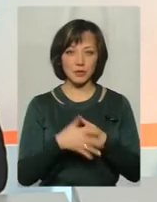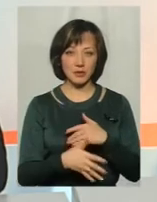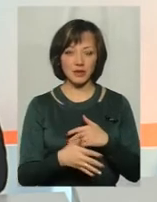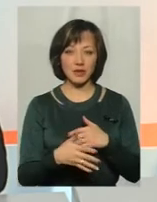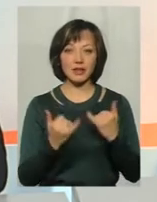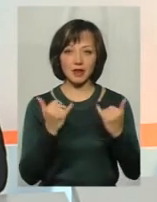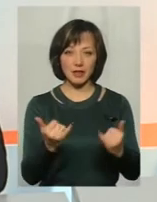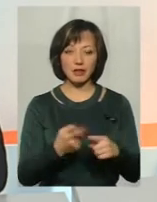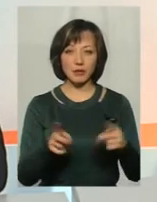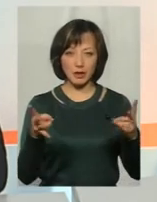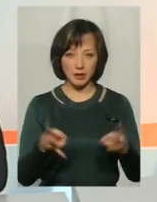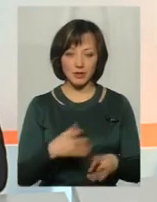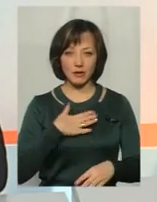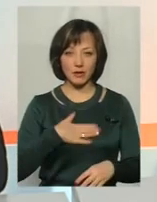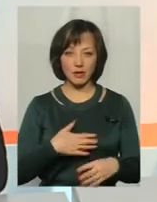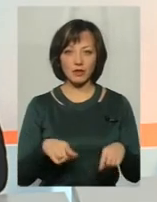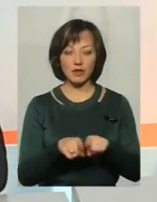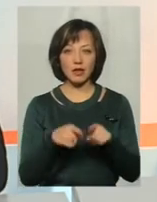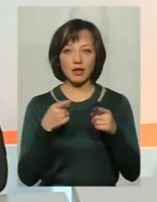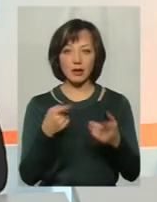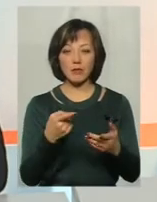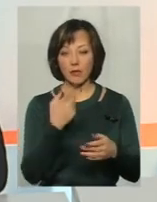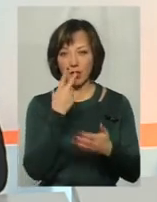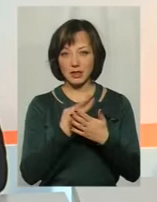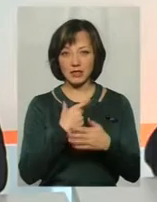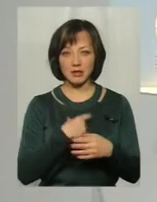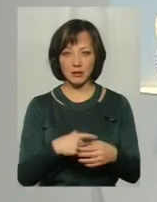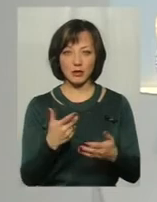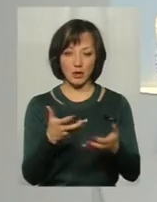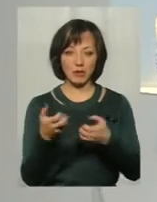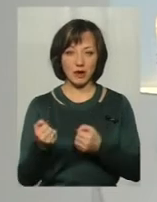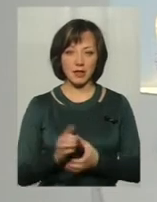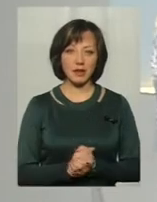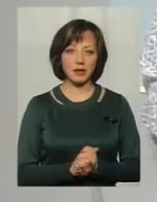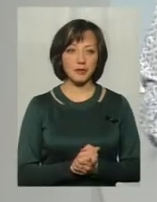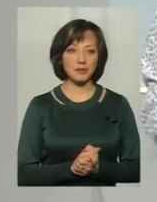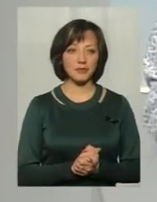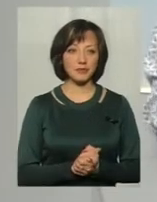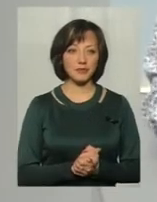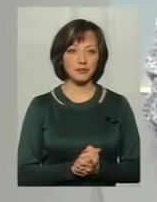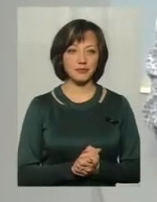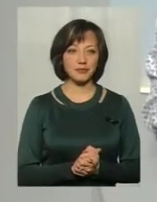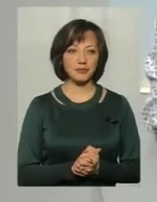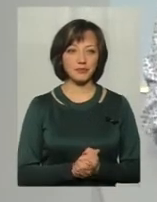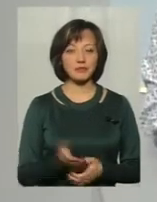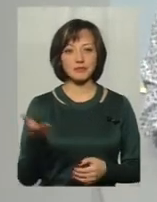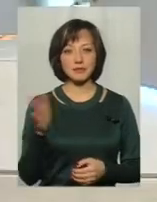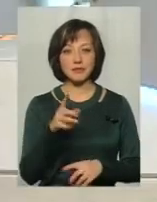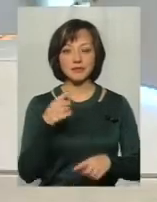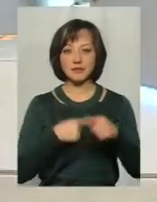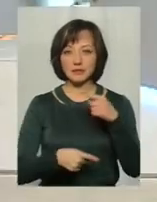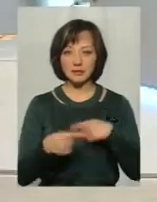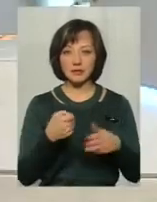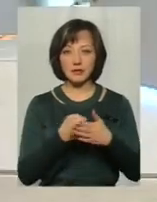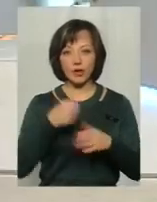отут для них ця потреба. Вони задовільняють те, що вони проявили себе. І те, що їх прийняли. Тоді давайте повернемося все ж таки